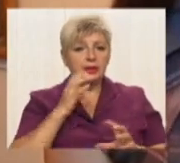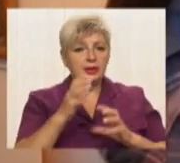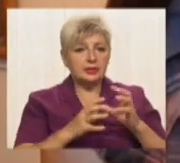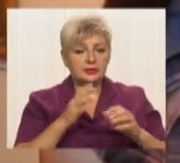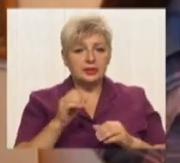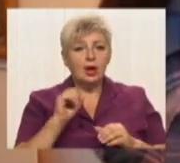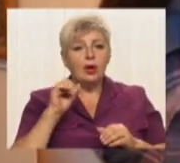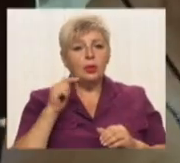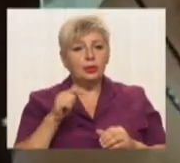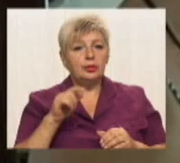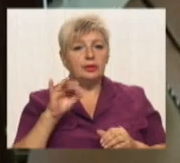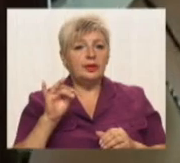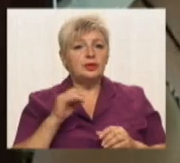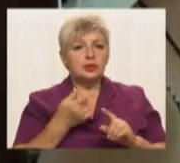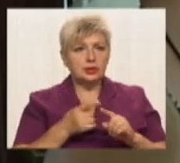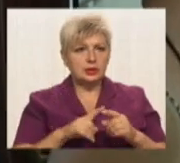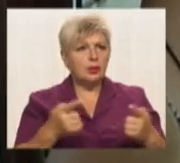монументальні роботи».